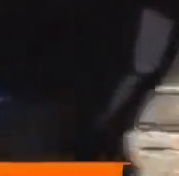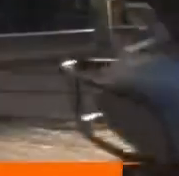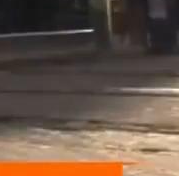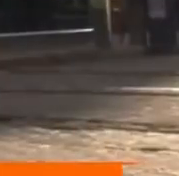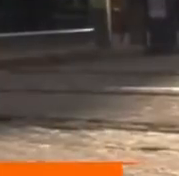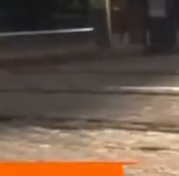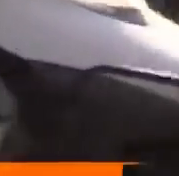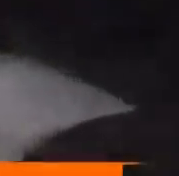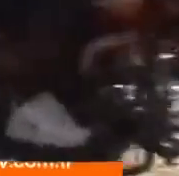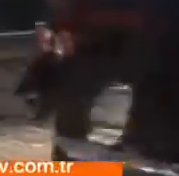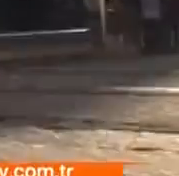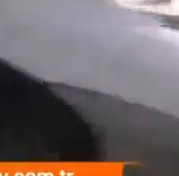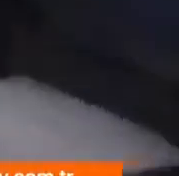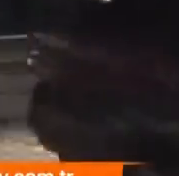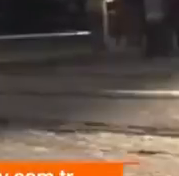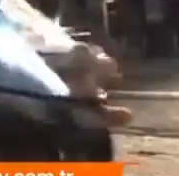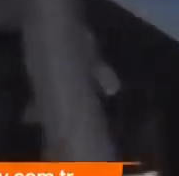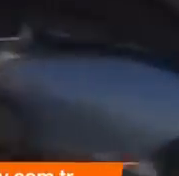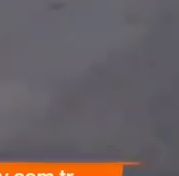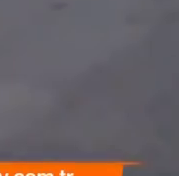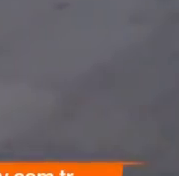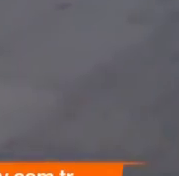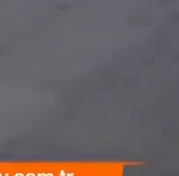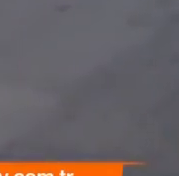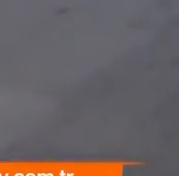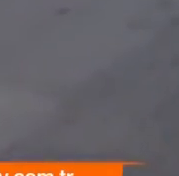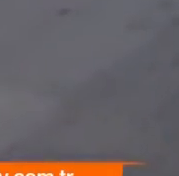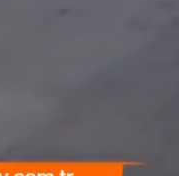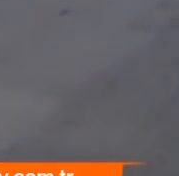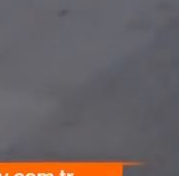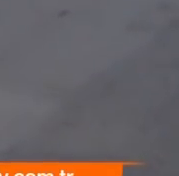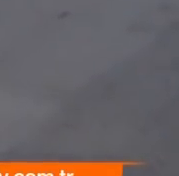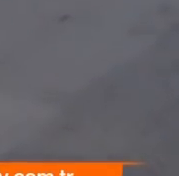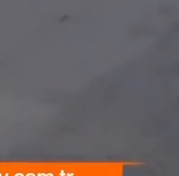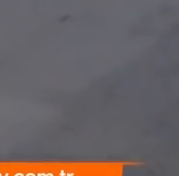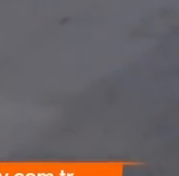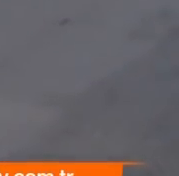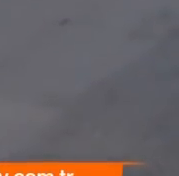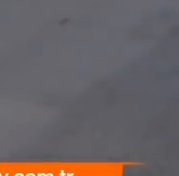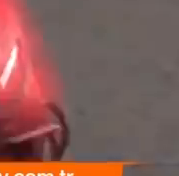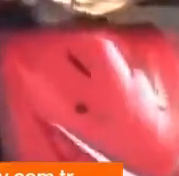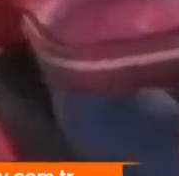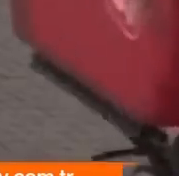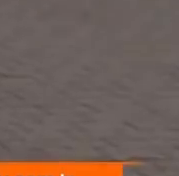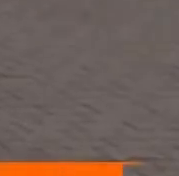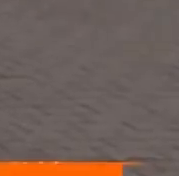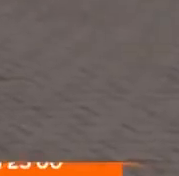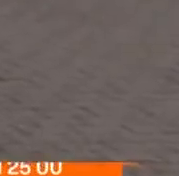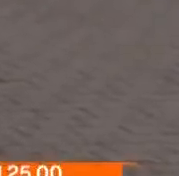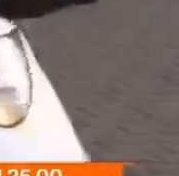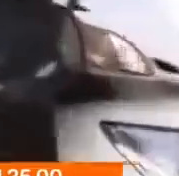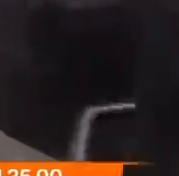yetiştirmek için zamanla yarışan kuryeler bu kez isyan etti. Detaylar birazdan ATV Ana Haber'de.